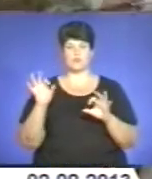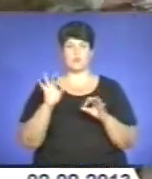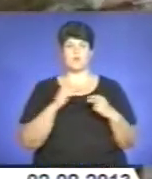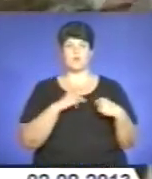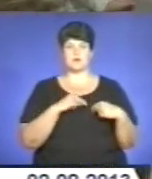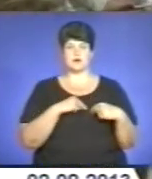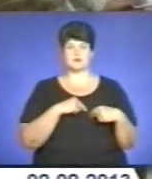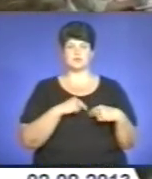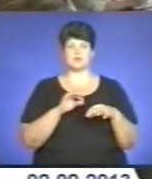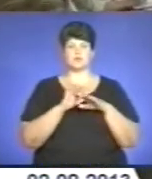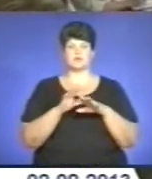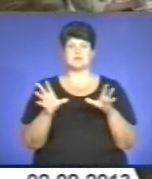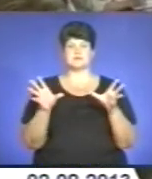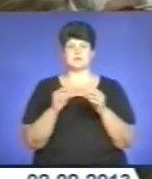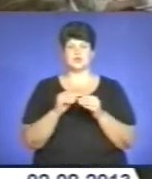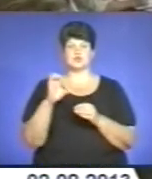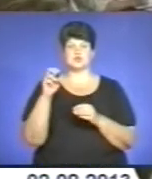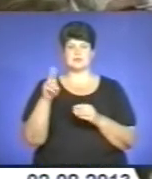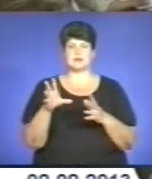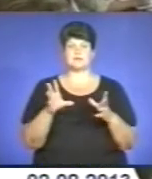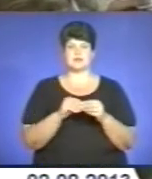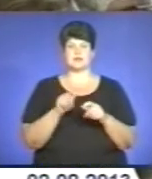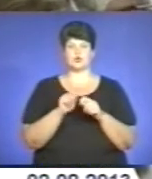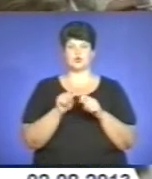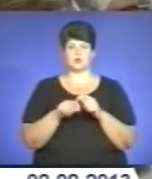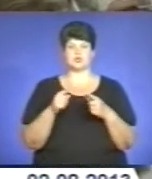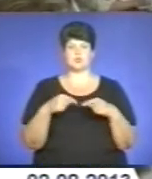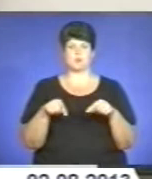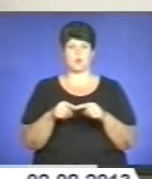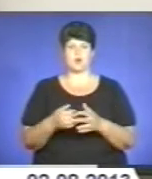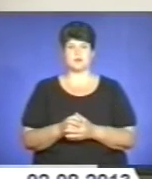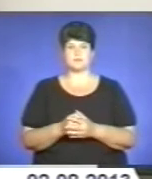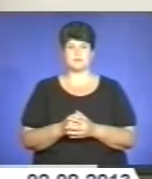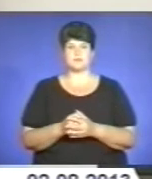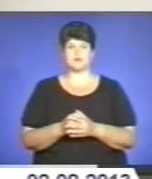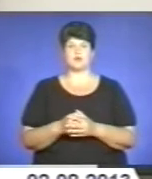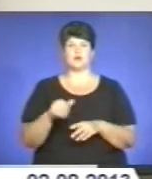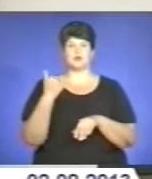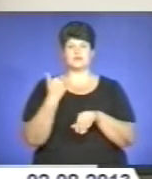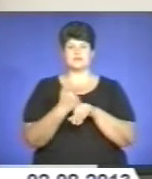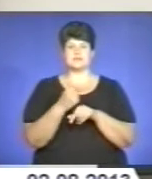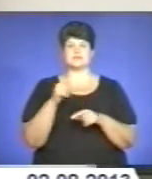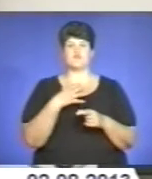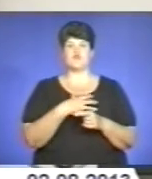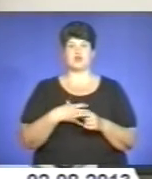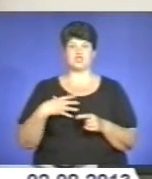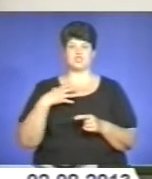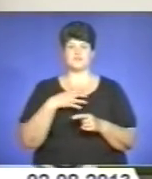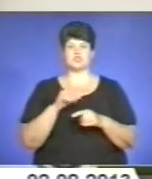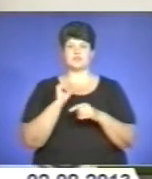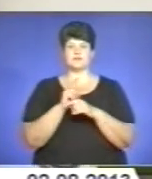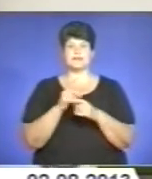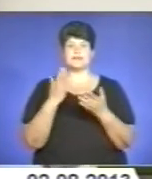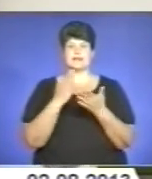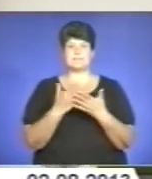проводили спільно із соціальними партнерами та контролюючими органами. Основне, одне із таких найважливіших завдань, яке